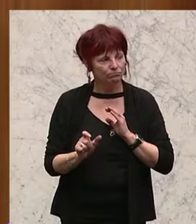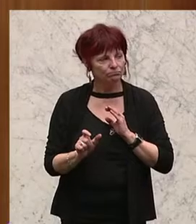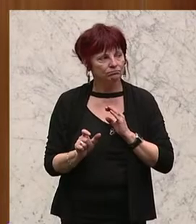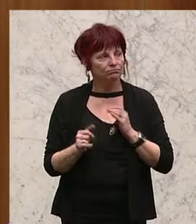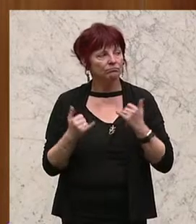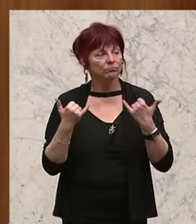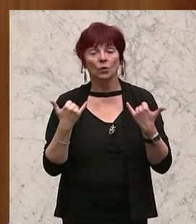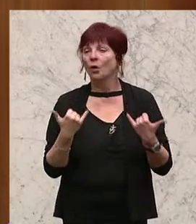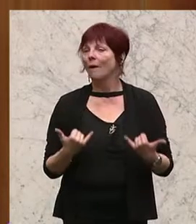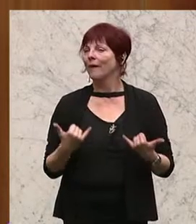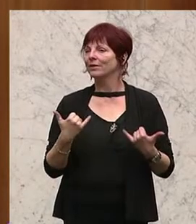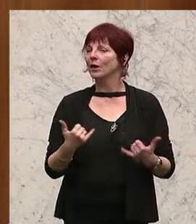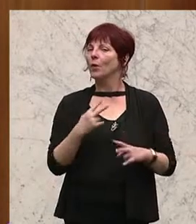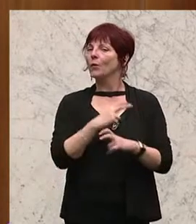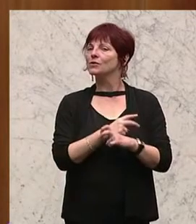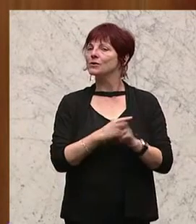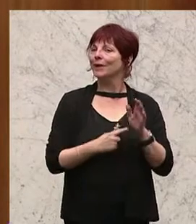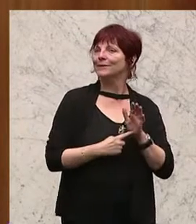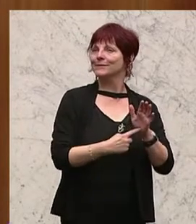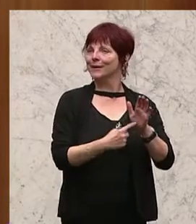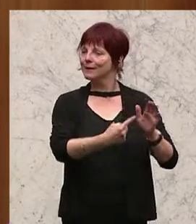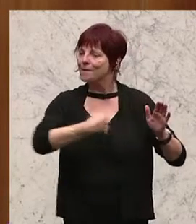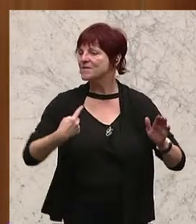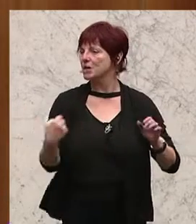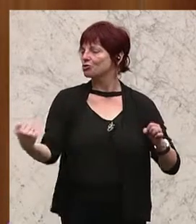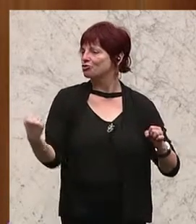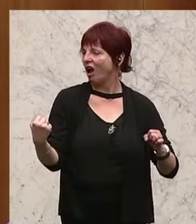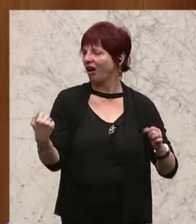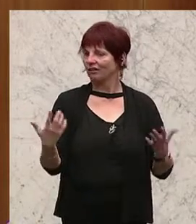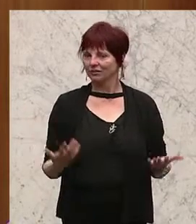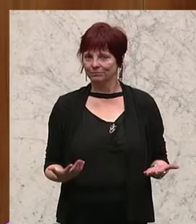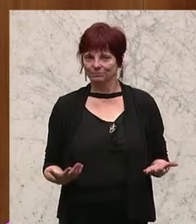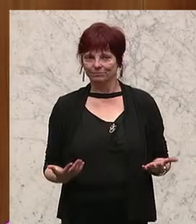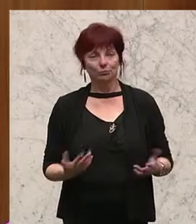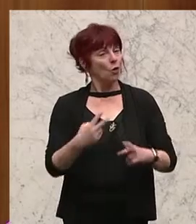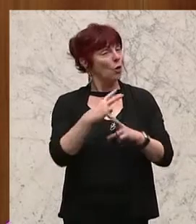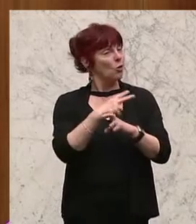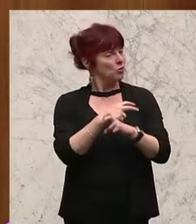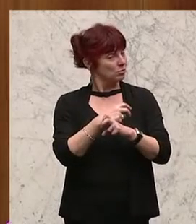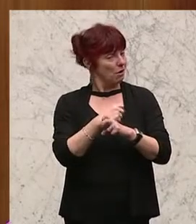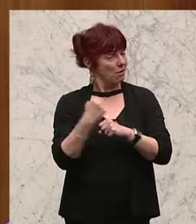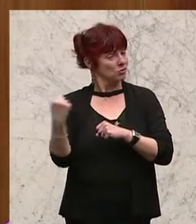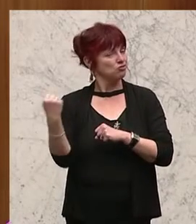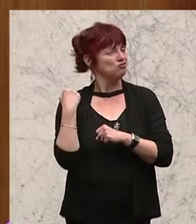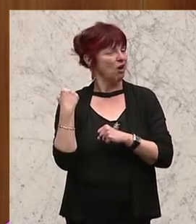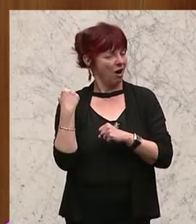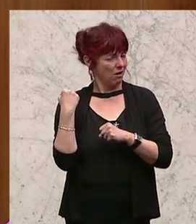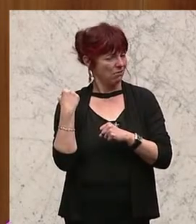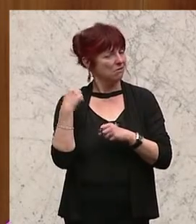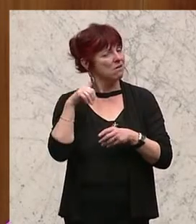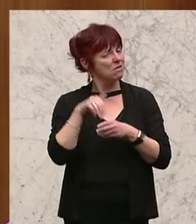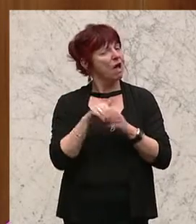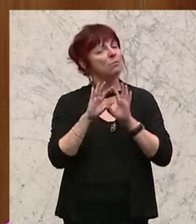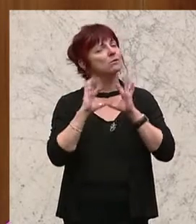zeigt Österreich seine Stärke. Und die Stärke Österreichs in der Welt ist auch, dass wir ein